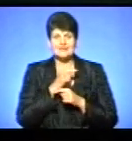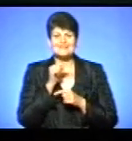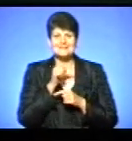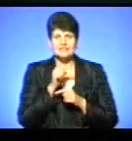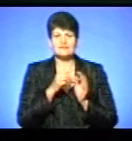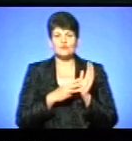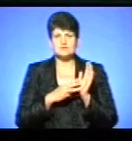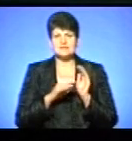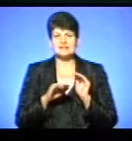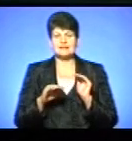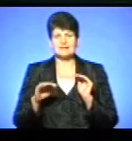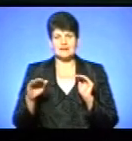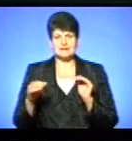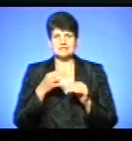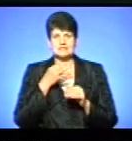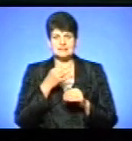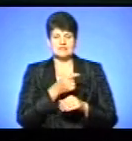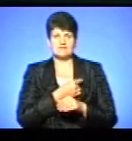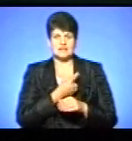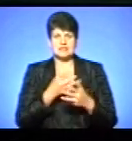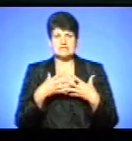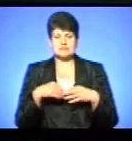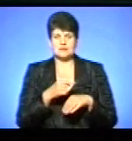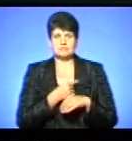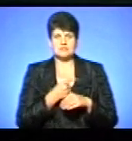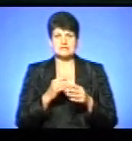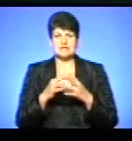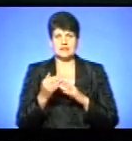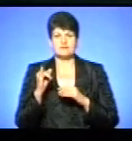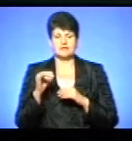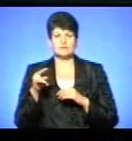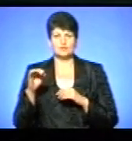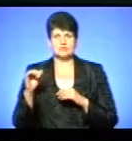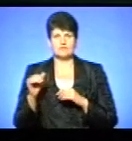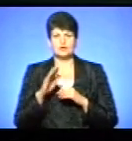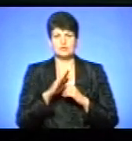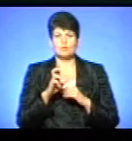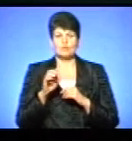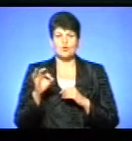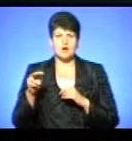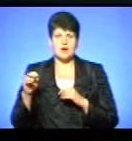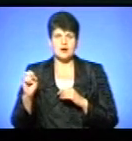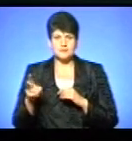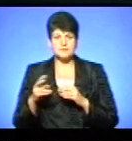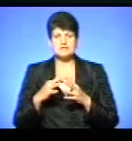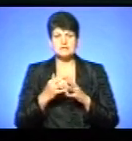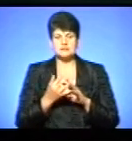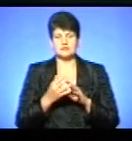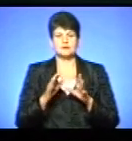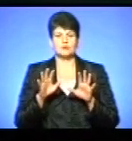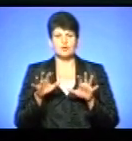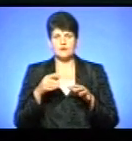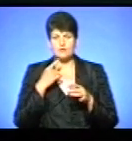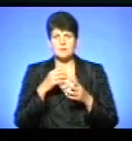80 дітей, повідомив лікар сімейної медицини амбулаторії села Івани Пусти Володимир Буляк. За словами сільського голови Василя Гаврилюка,